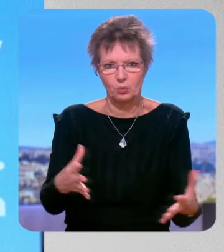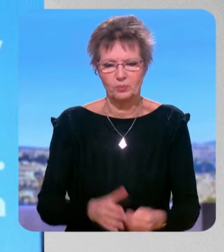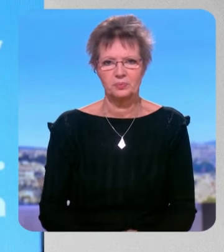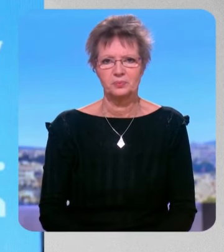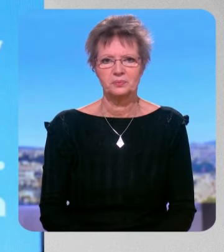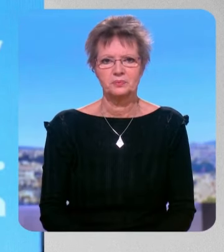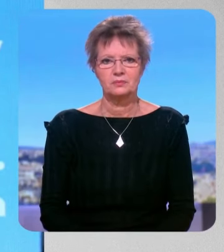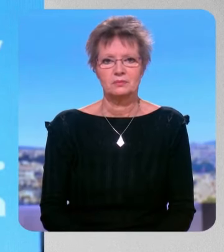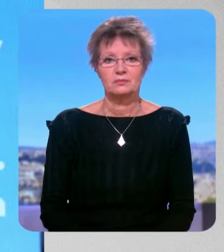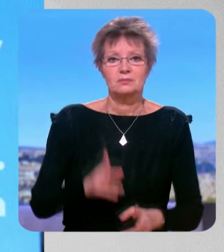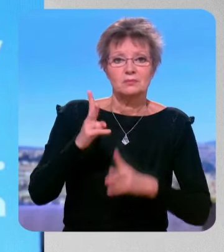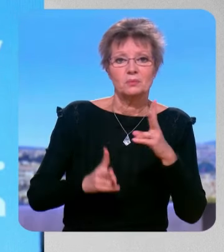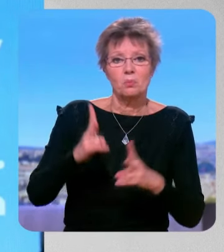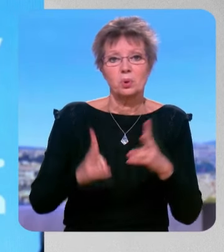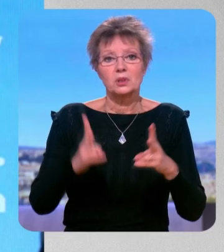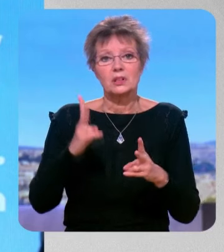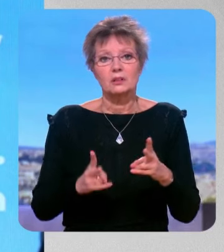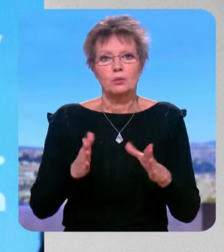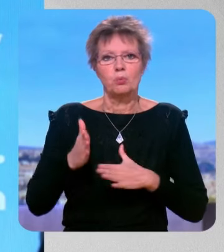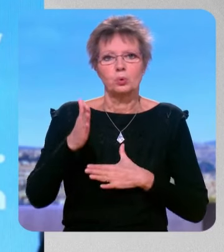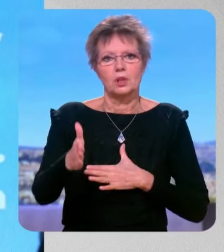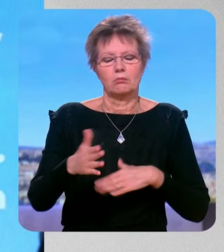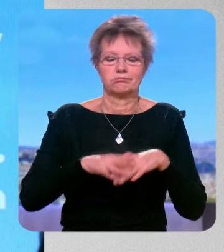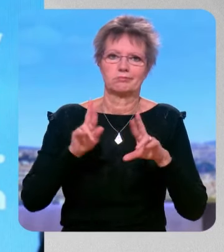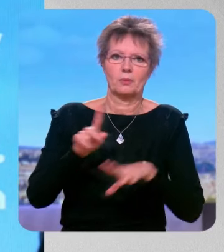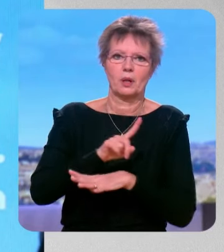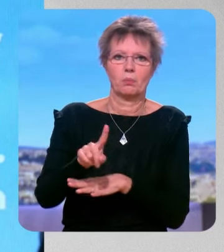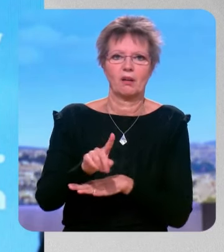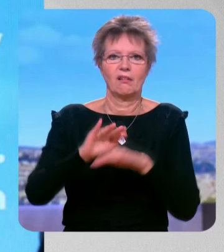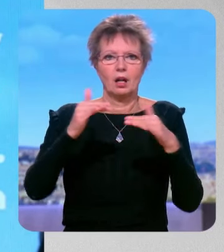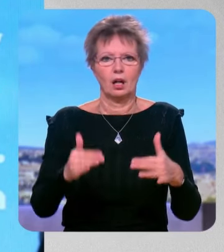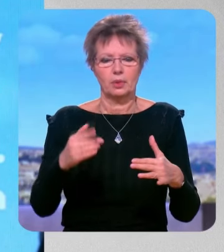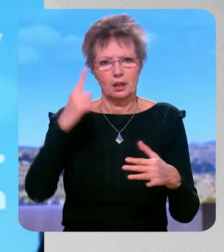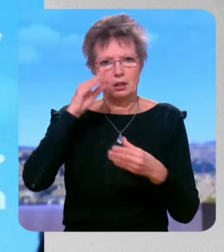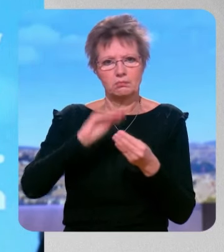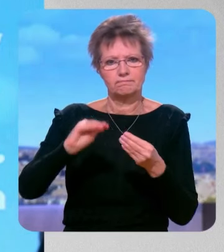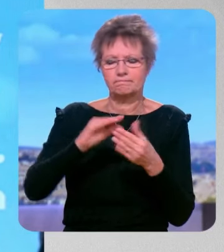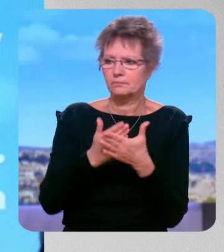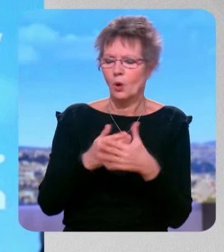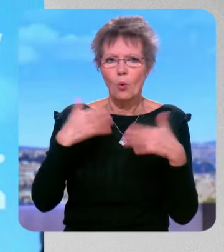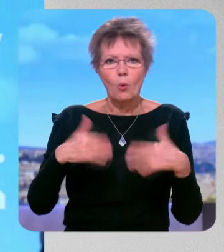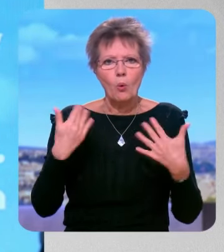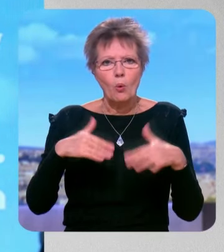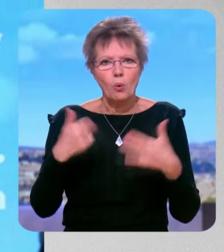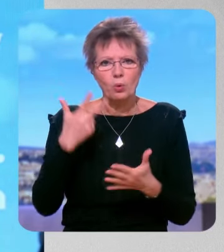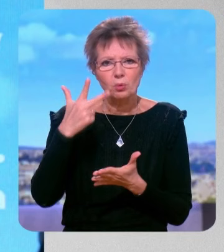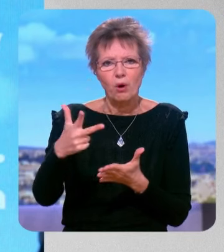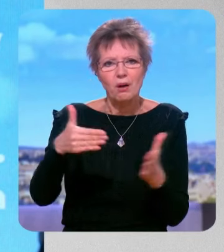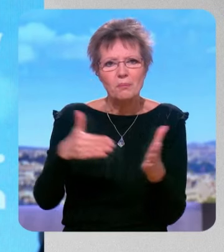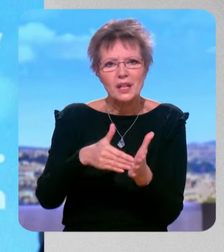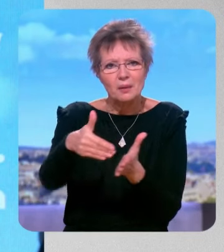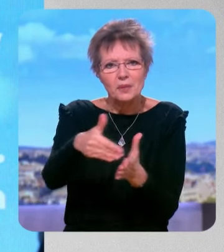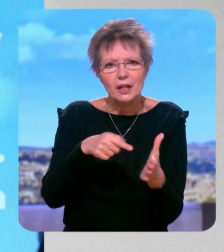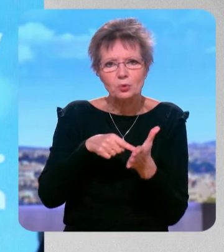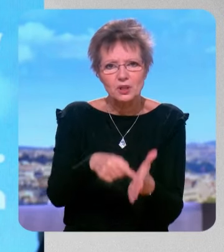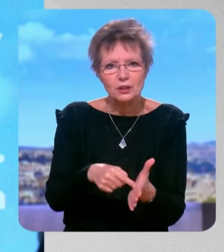ce soit peut-être qu'un jour malheureusement et je n'espère pas on se réunira et on se dira zut ça nous est arrivé avec 3000 milliards de dettes le pays